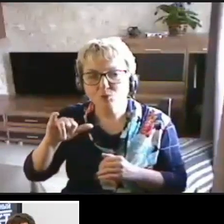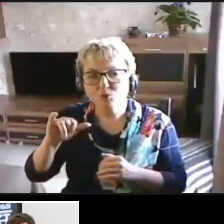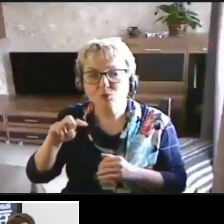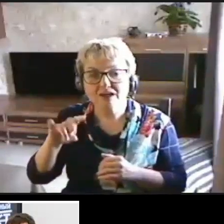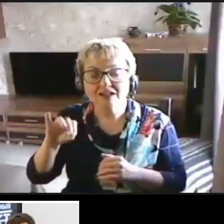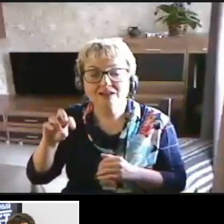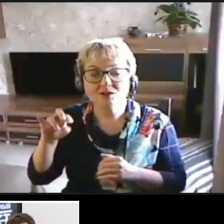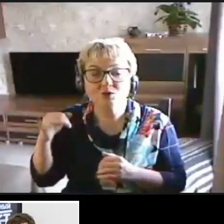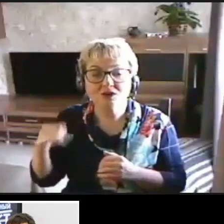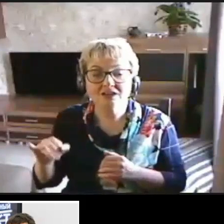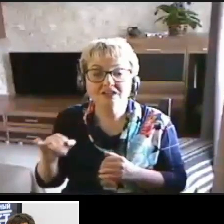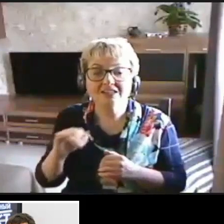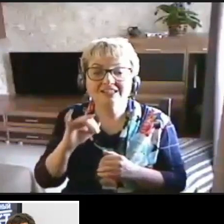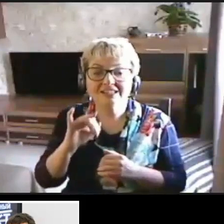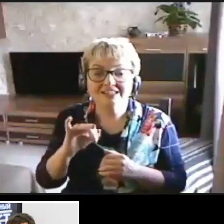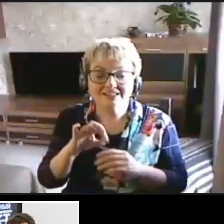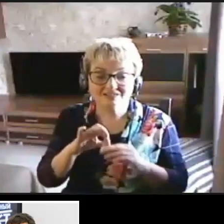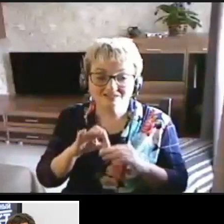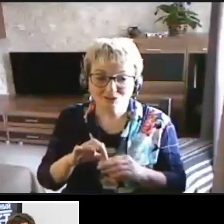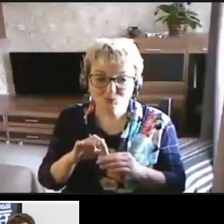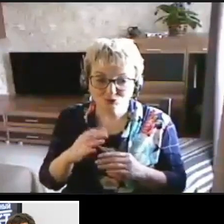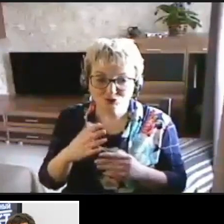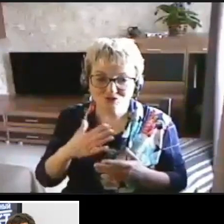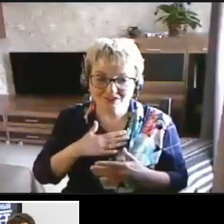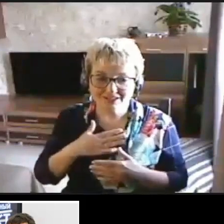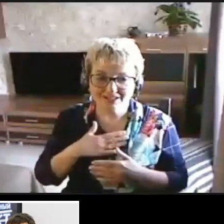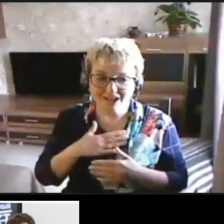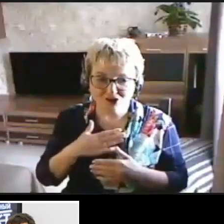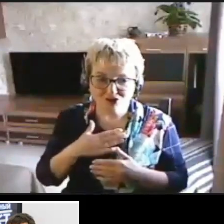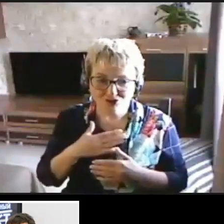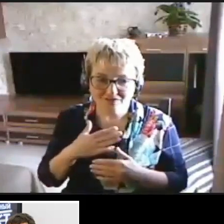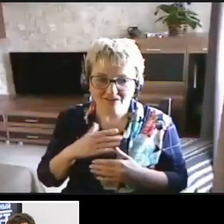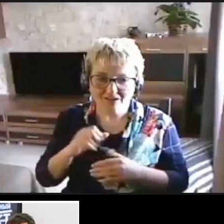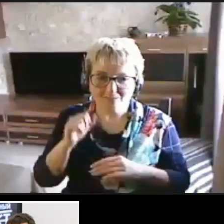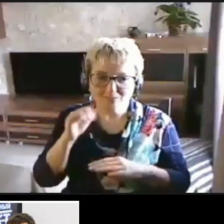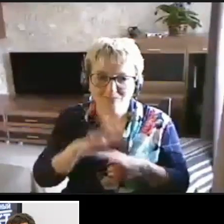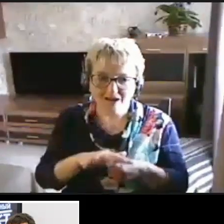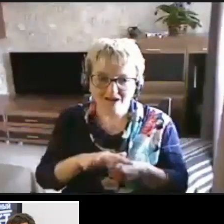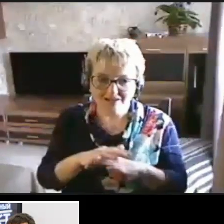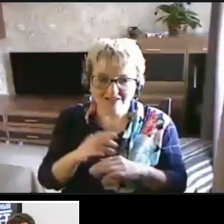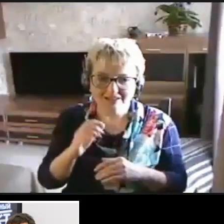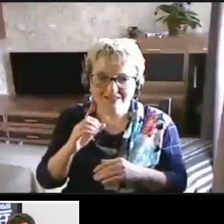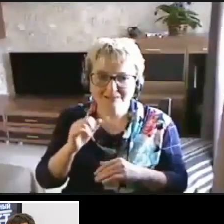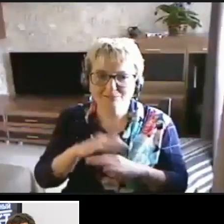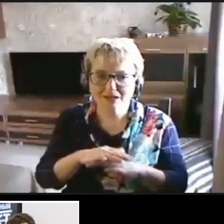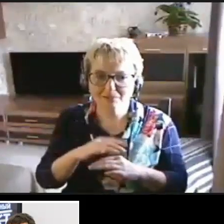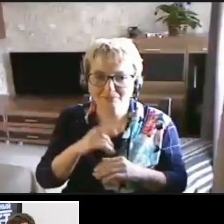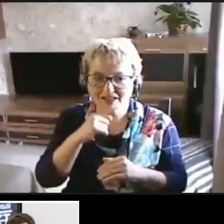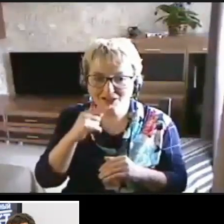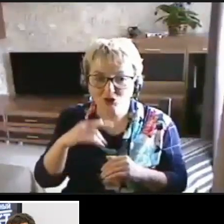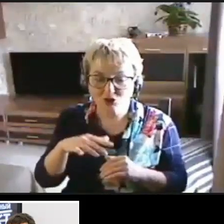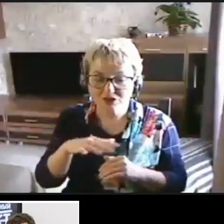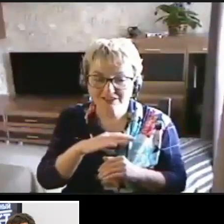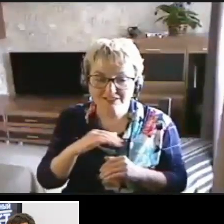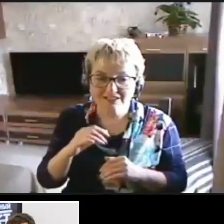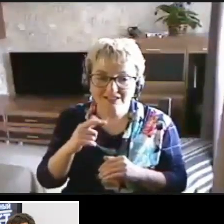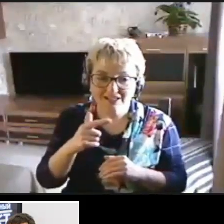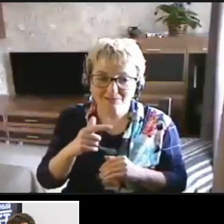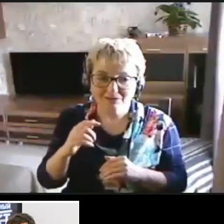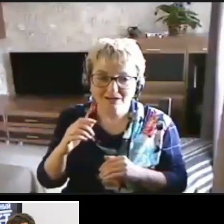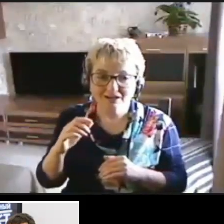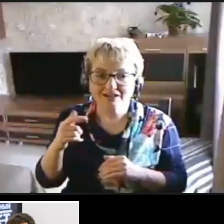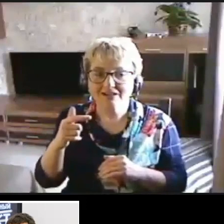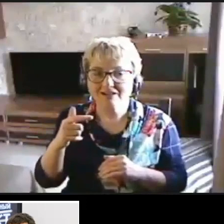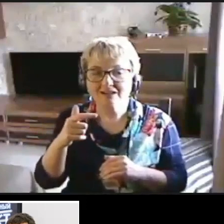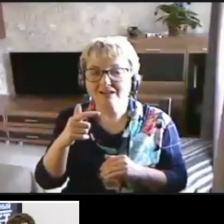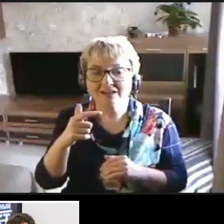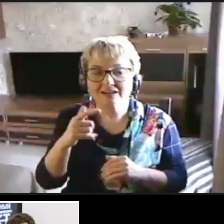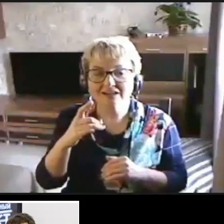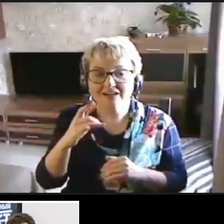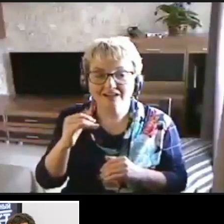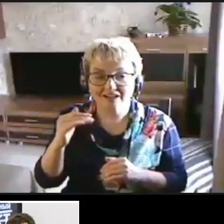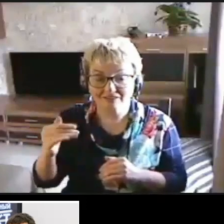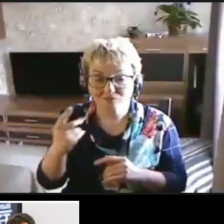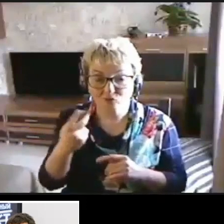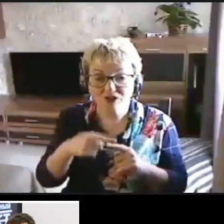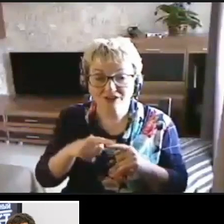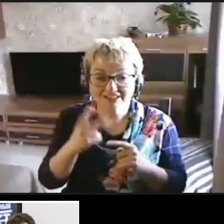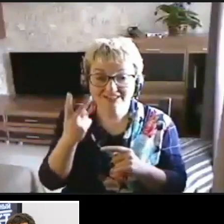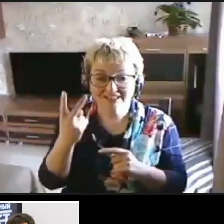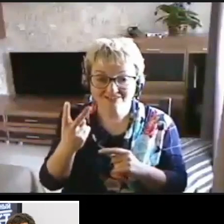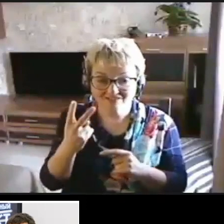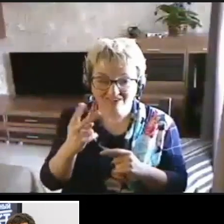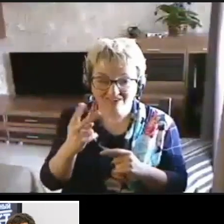и ведущего нашего банка, это Сбербанк России и Германовский Узгриев. Вот эти два